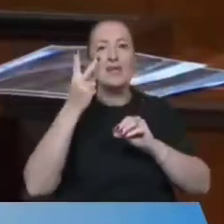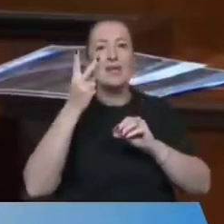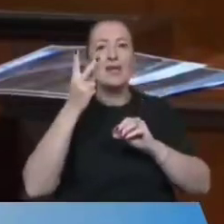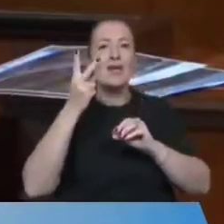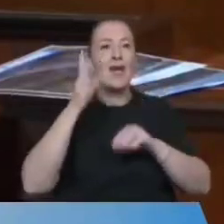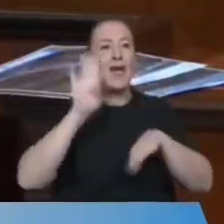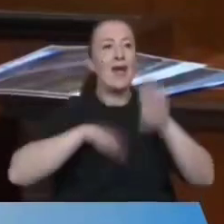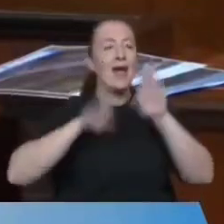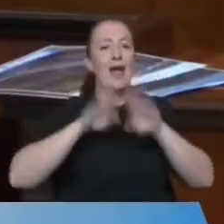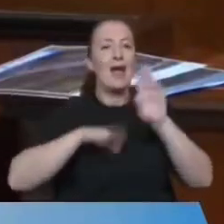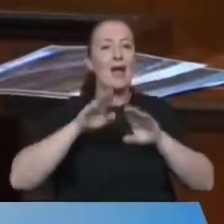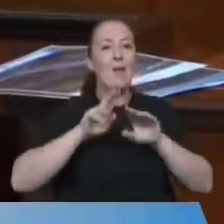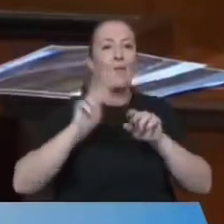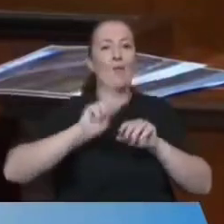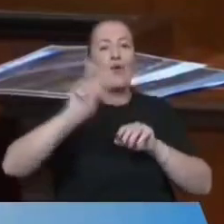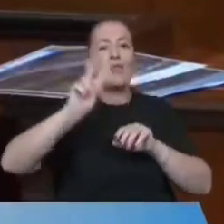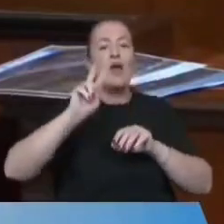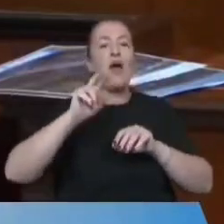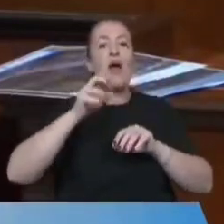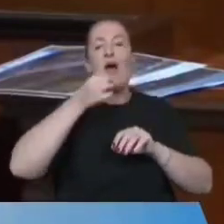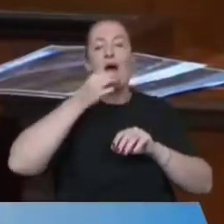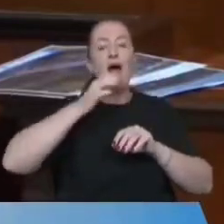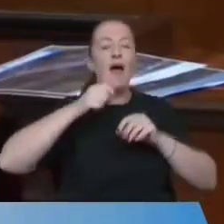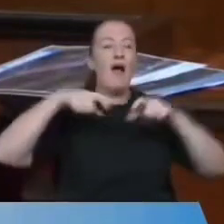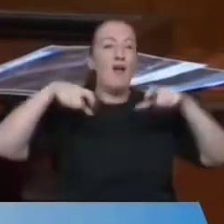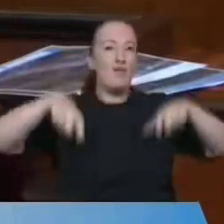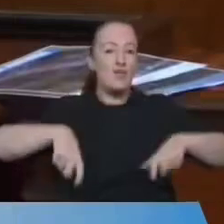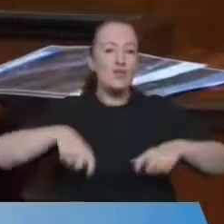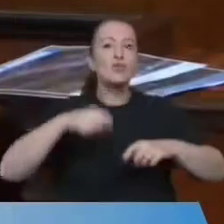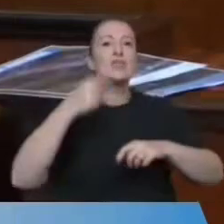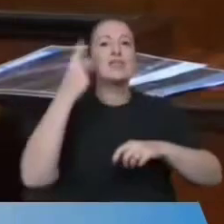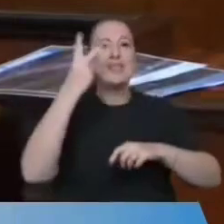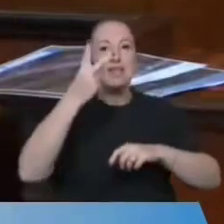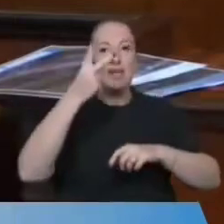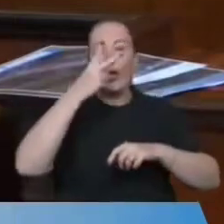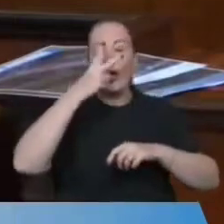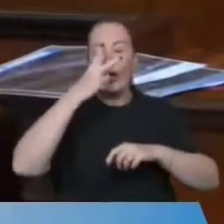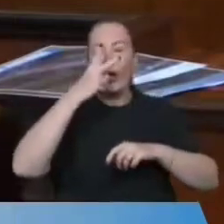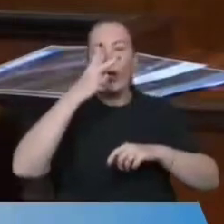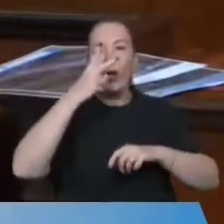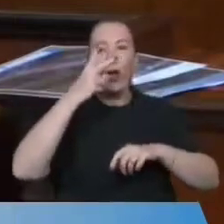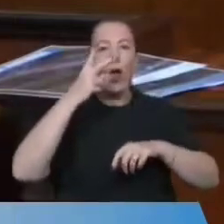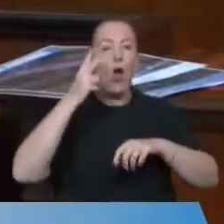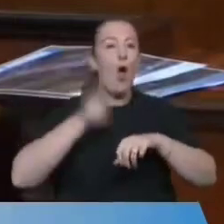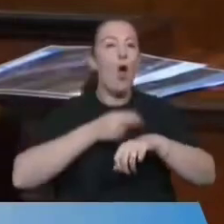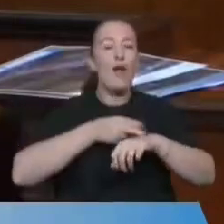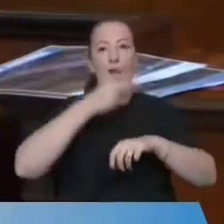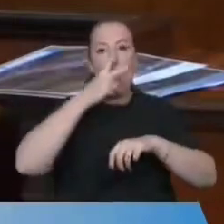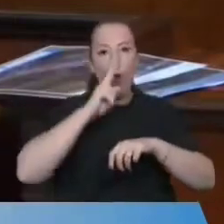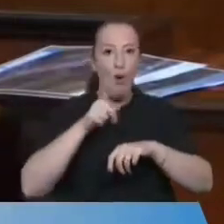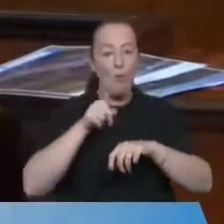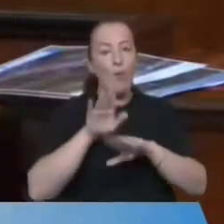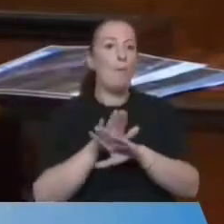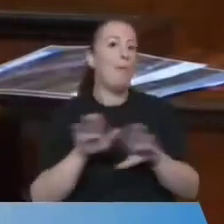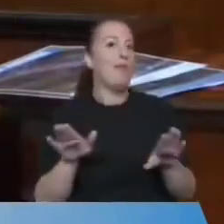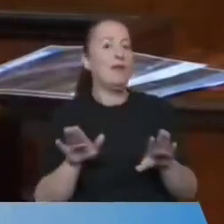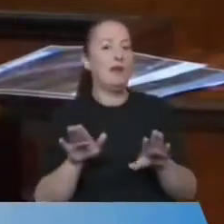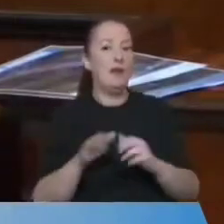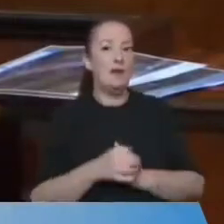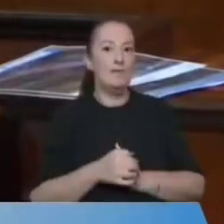ve İstanbul'da iki tane köyde Örnek Köy projelerini eğer buysa bitirdiler.